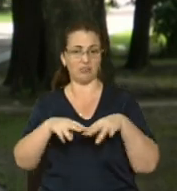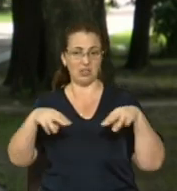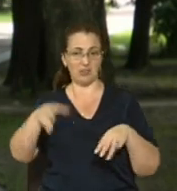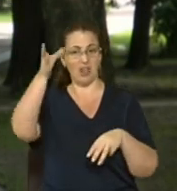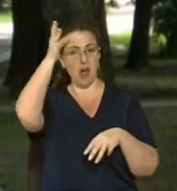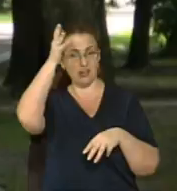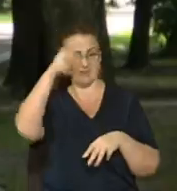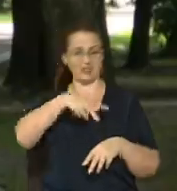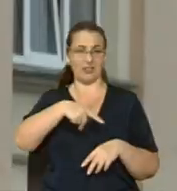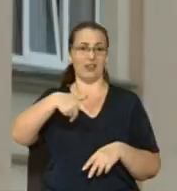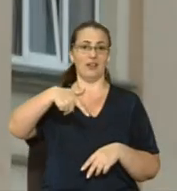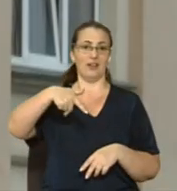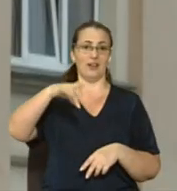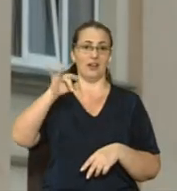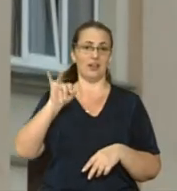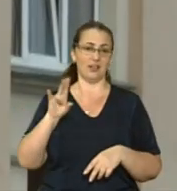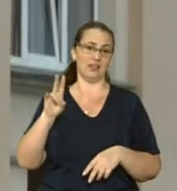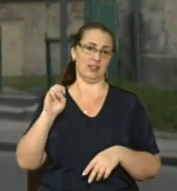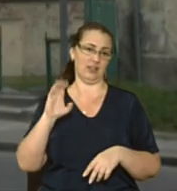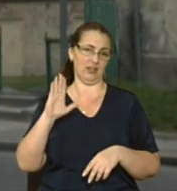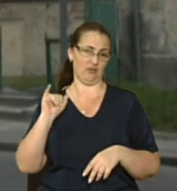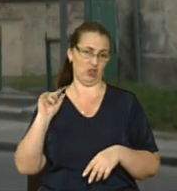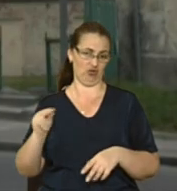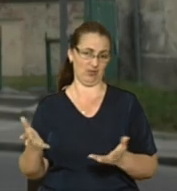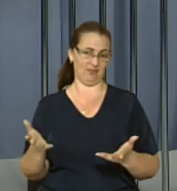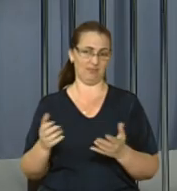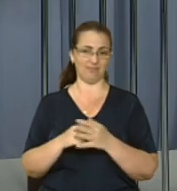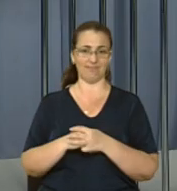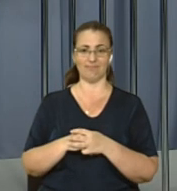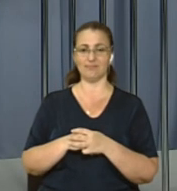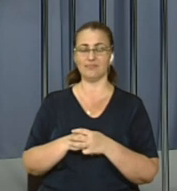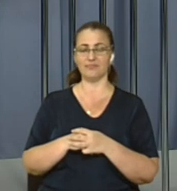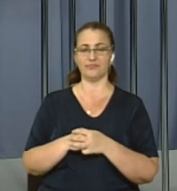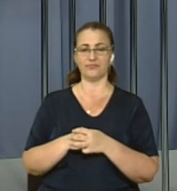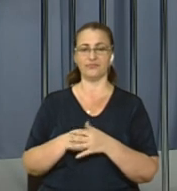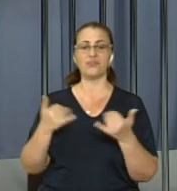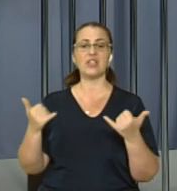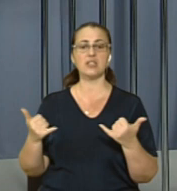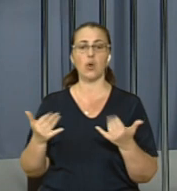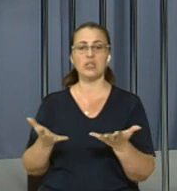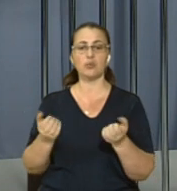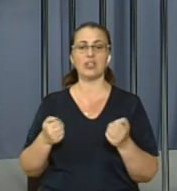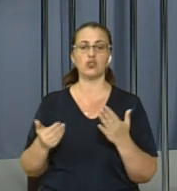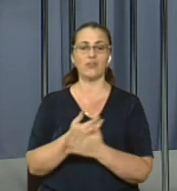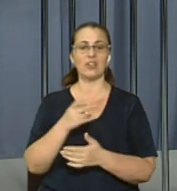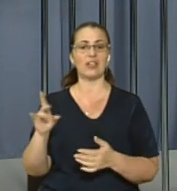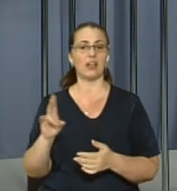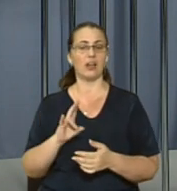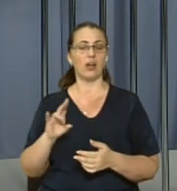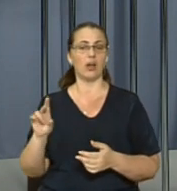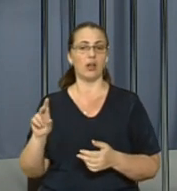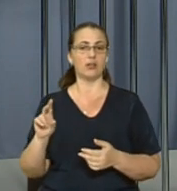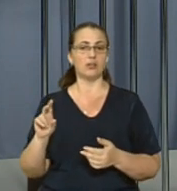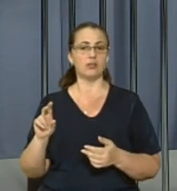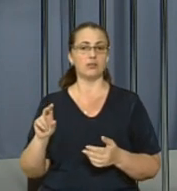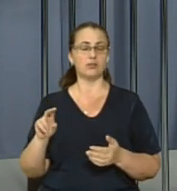України Лілія Гриневич. Іван Кадиско, Тарас Фумін, ЮА Львів. Сьогодні прийняли нові норми надання послуг